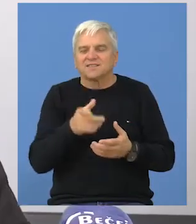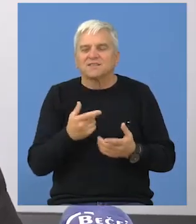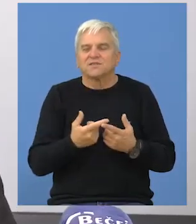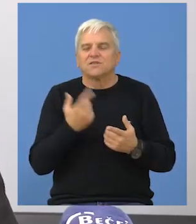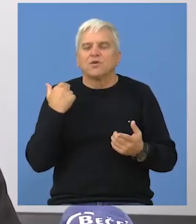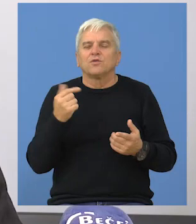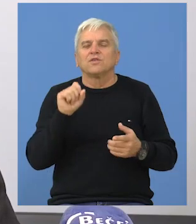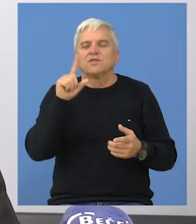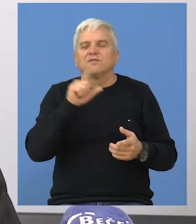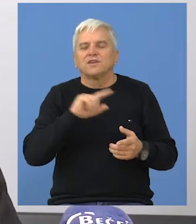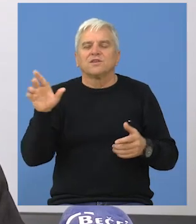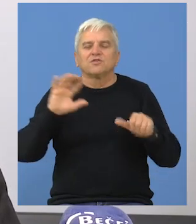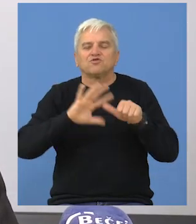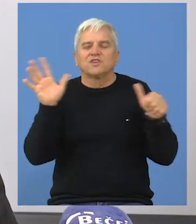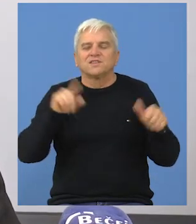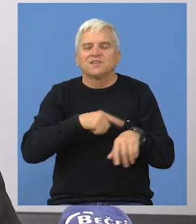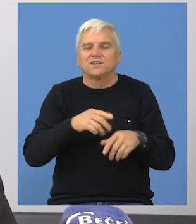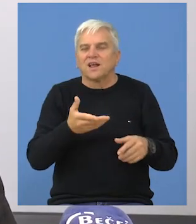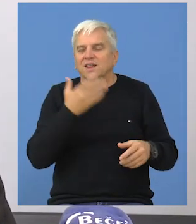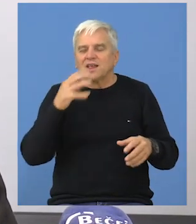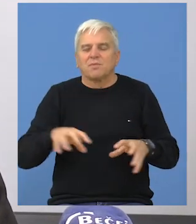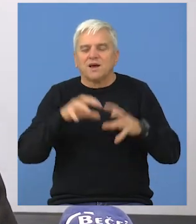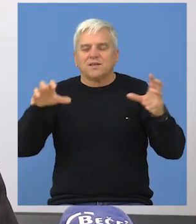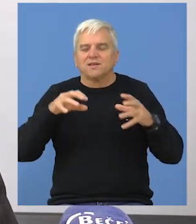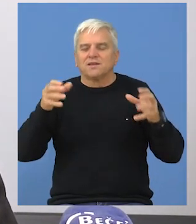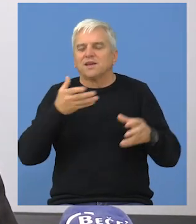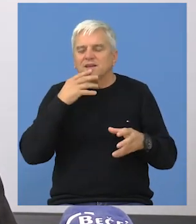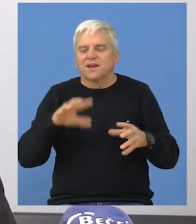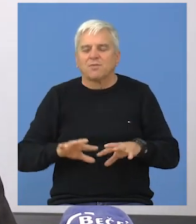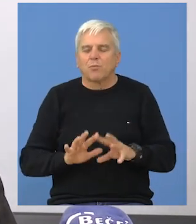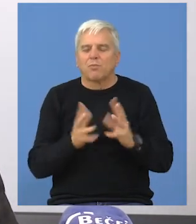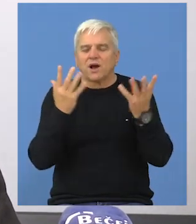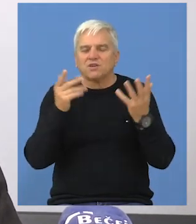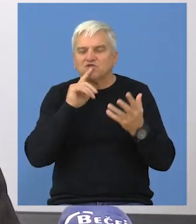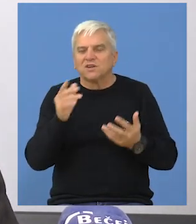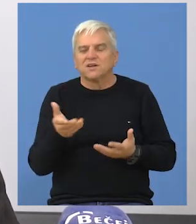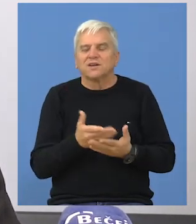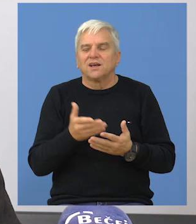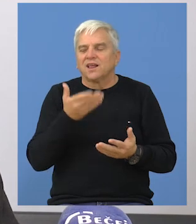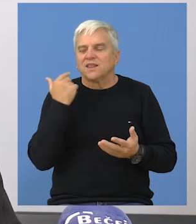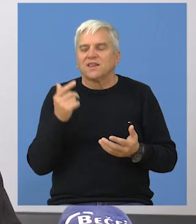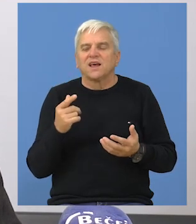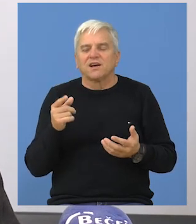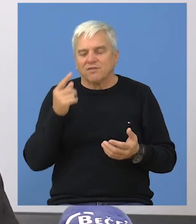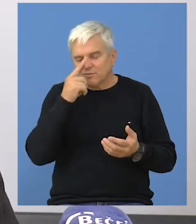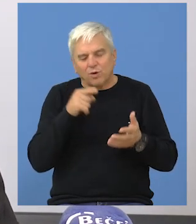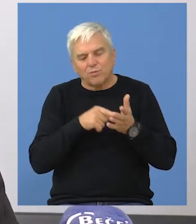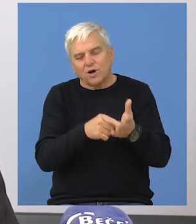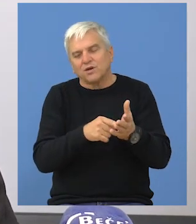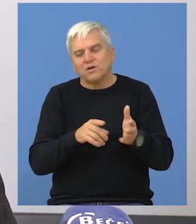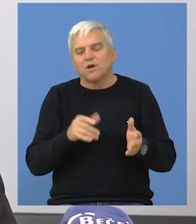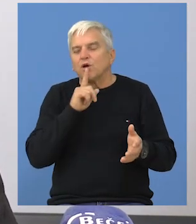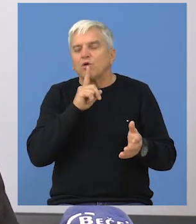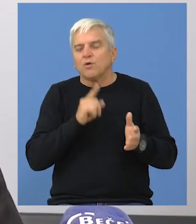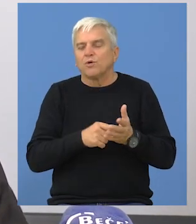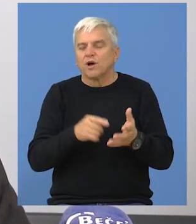Od 12.00 o 16.00 časova do danas nema dima, nema tinjanja, nema nikakvih znakova